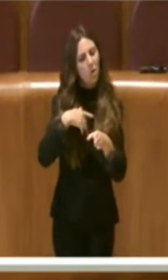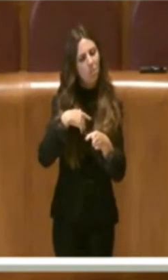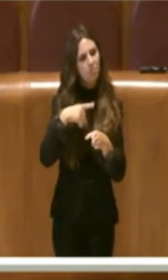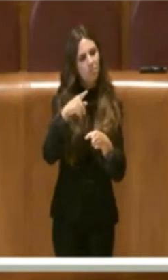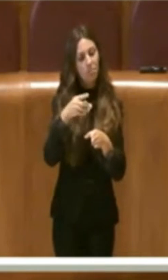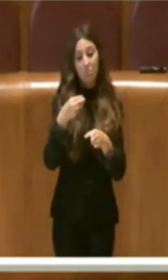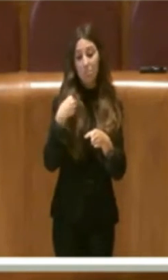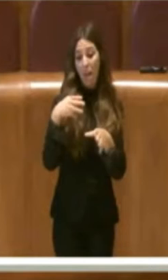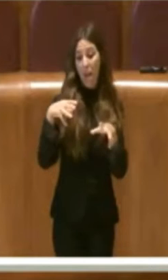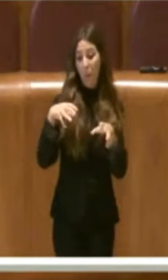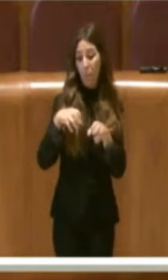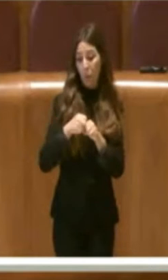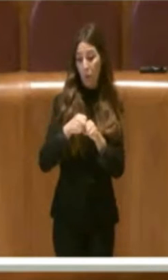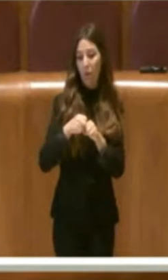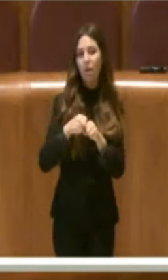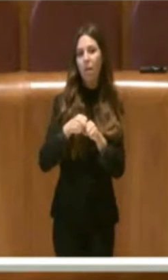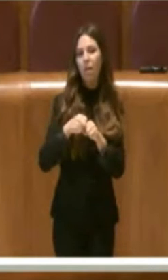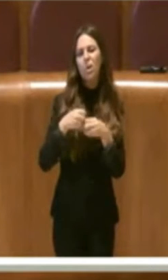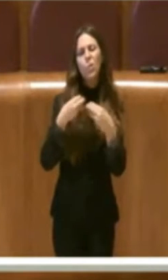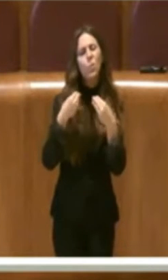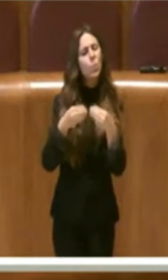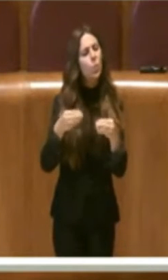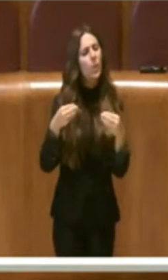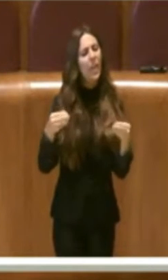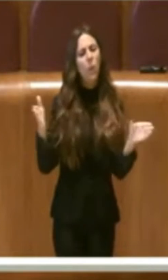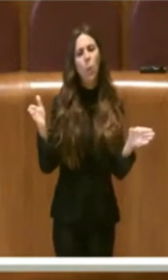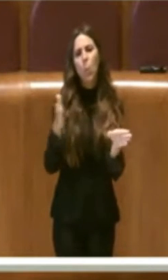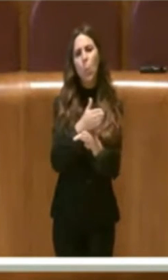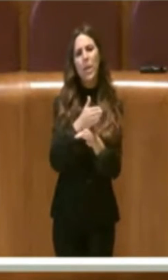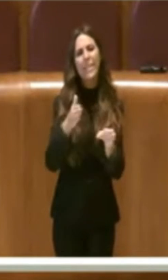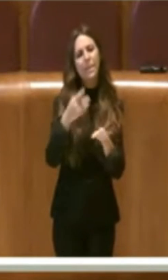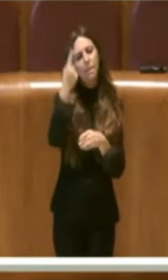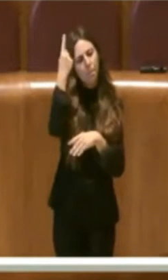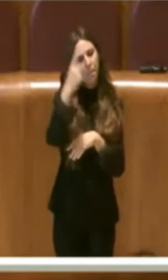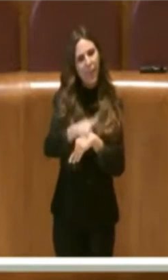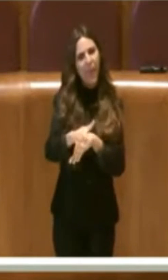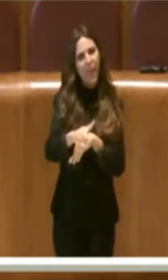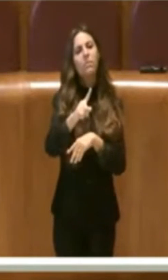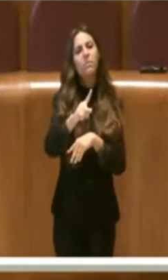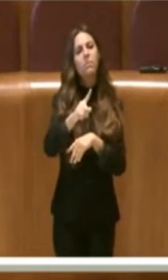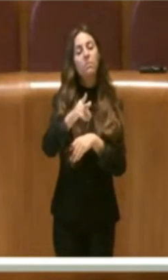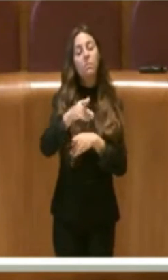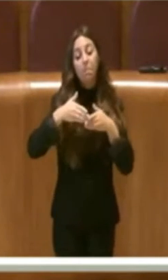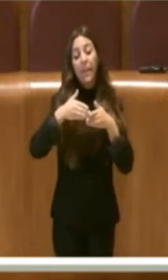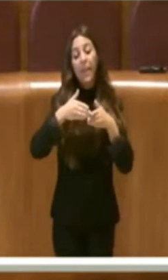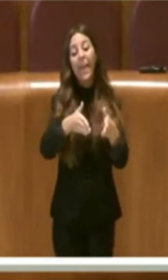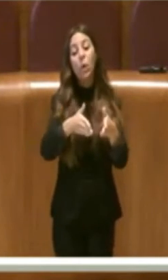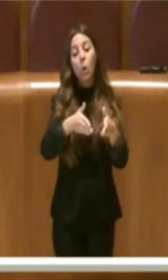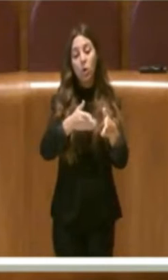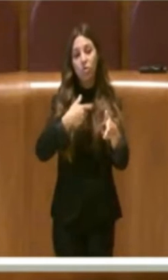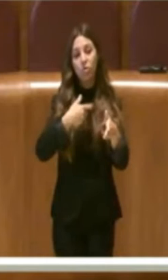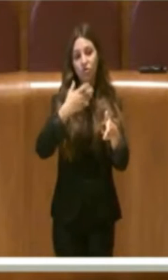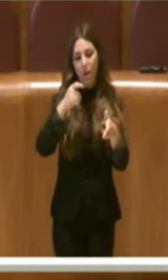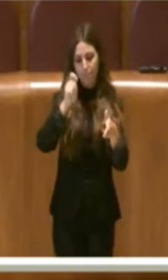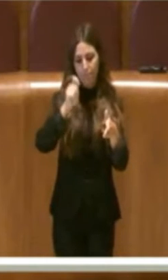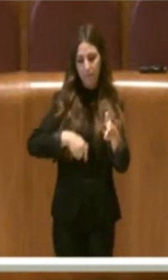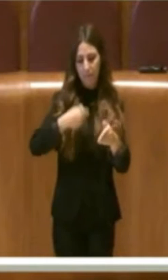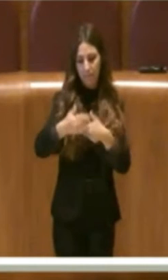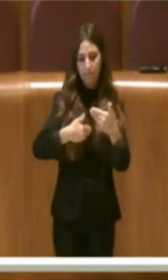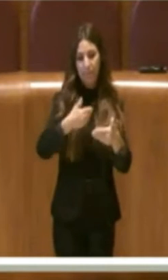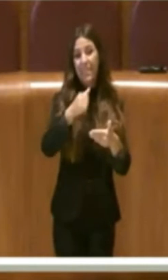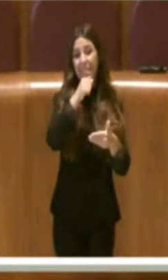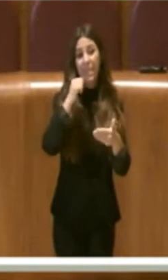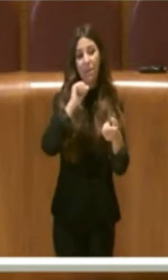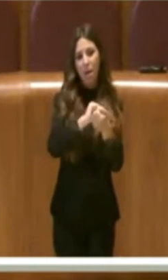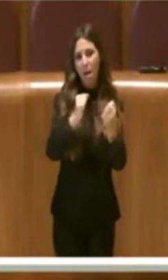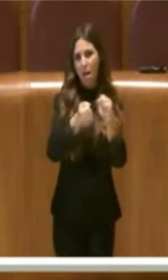apporre in essere ogni utile strumento al fine di continuare nel percorso intrapreso per combattere con ogni